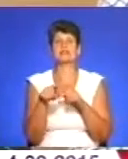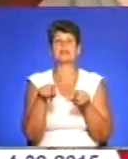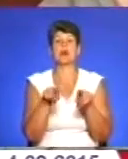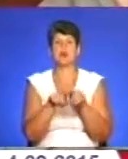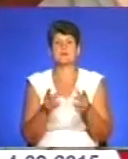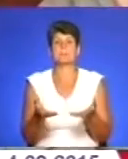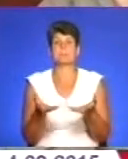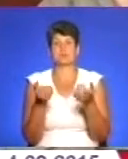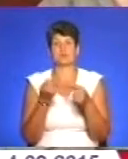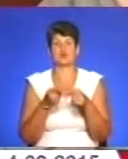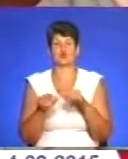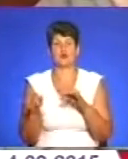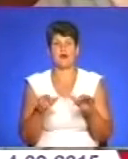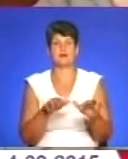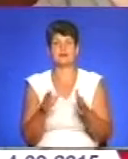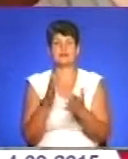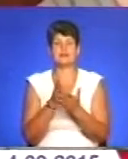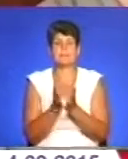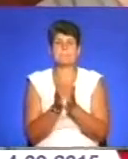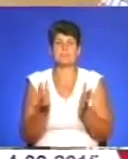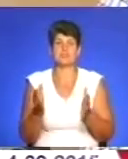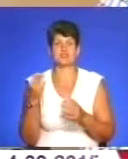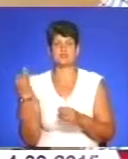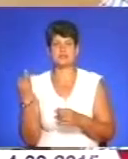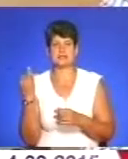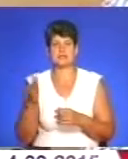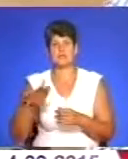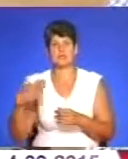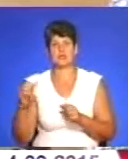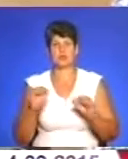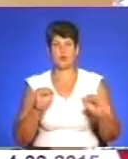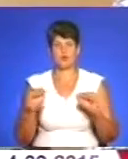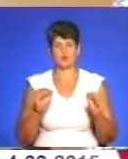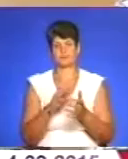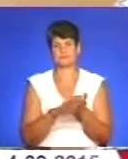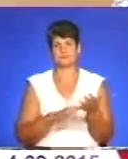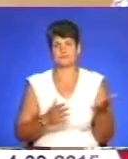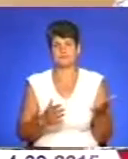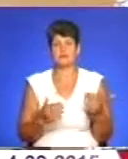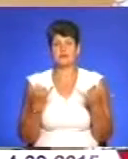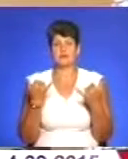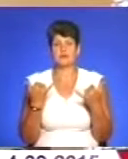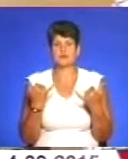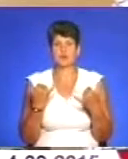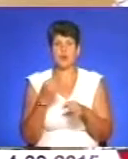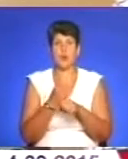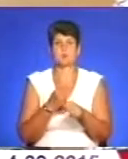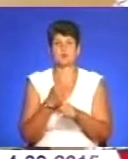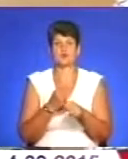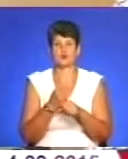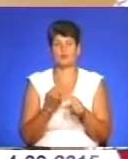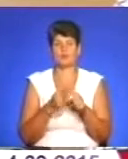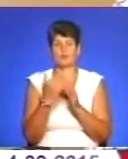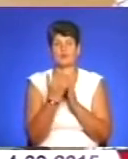підтримують цю акцію. Є більше зацікавлення зі сторони уряду і так далі. І якраз сьогодні опрацьовують цю